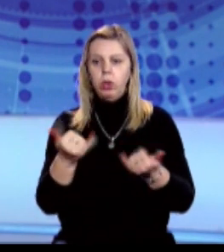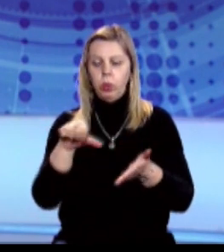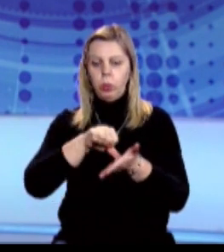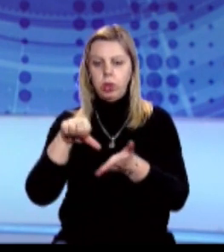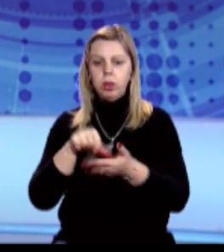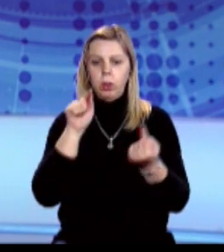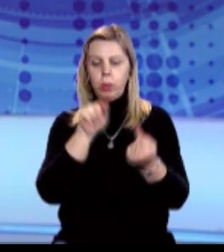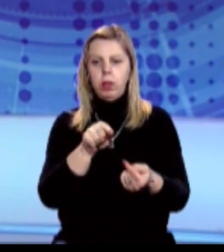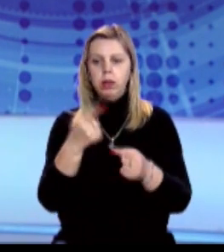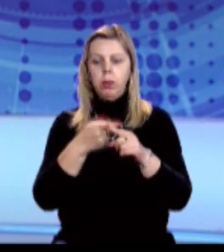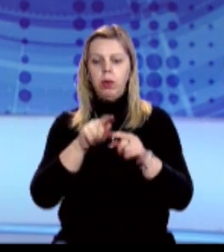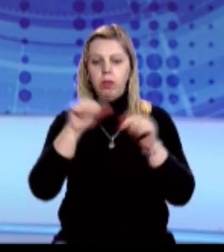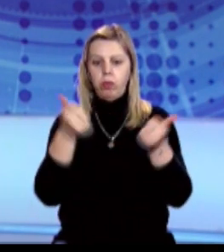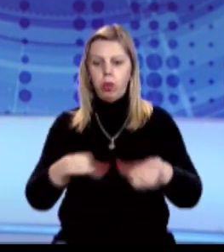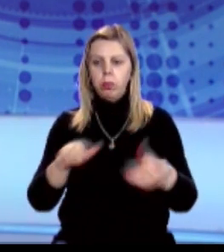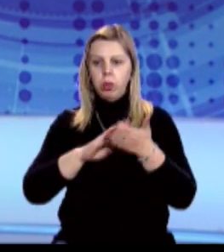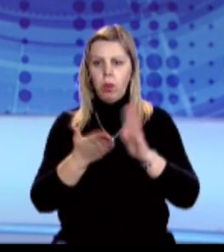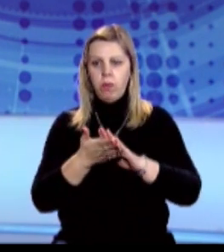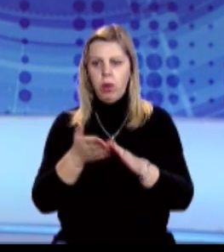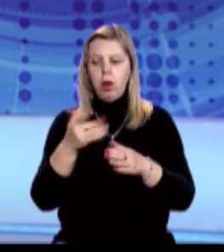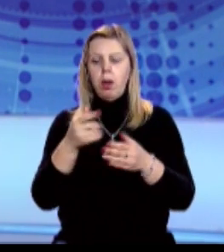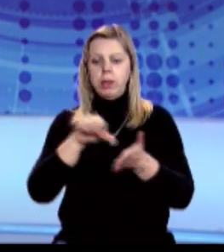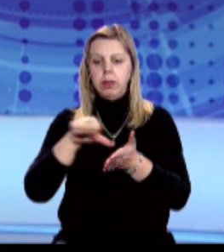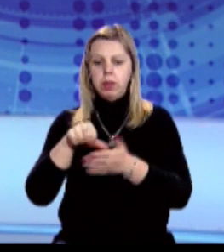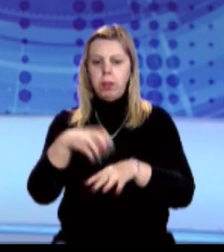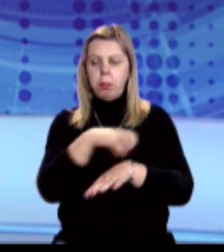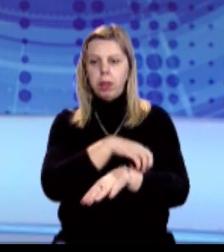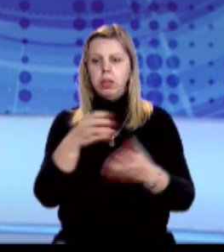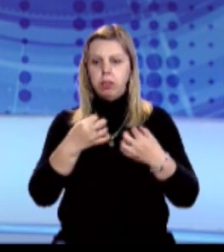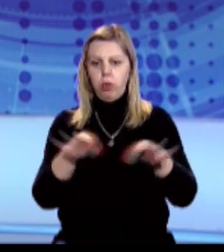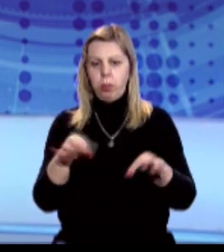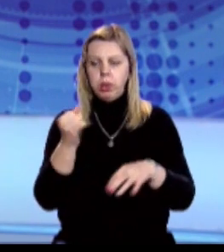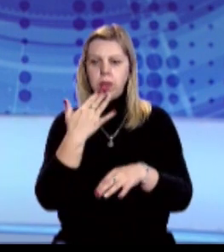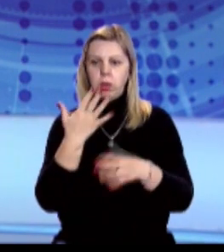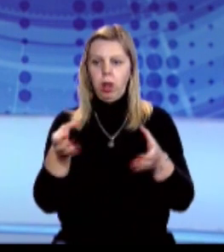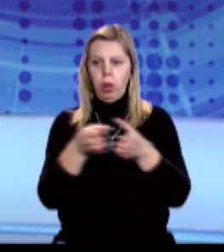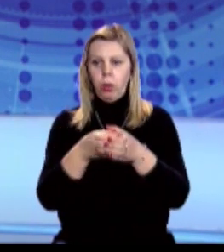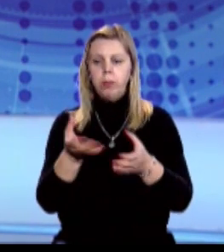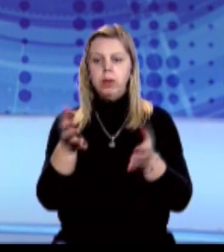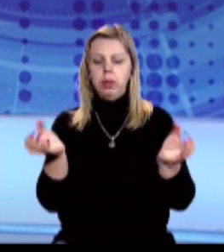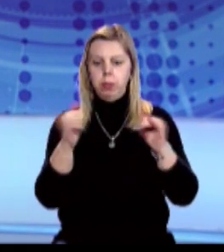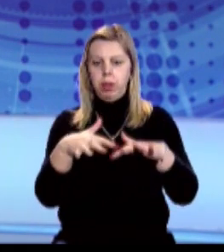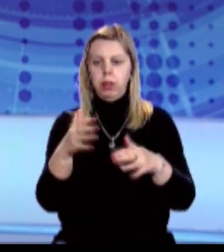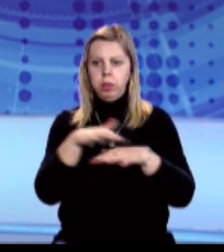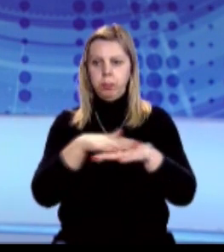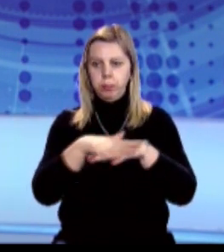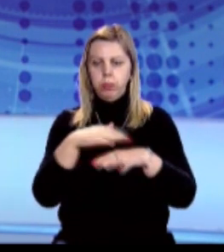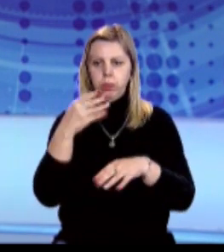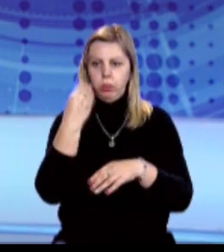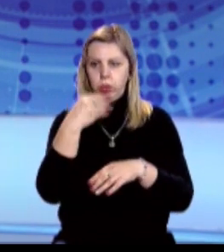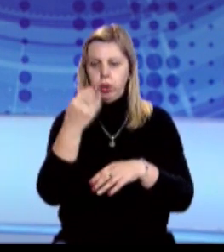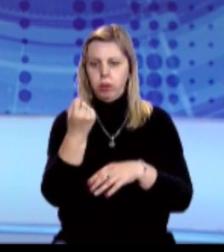учасники протесту проти формули Штайнмаєра. Представники партії «Свобода» та «Національний корпус» зібралися на площі Народній в